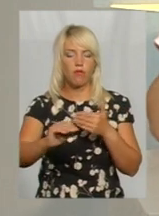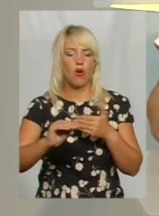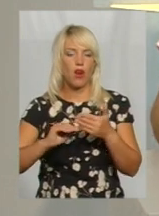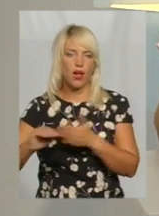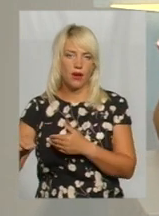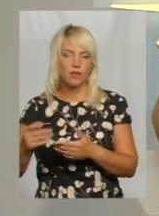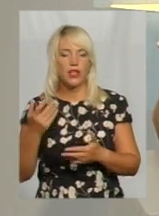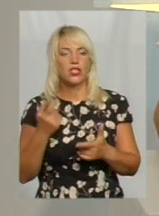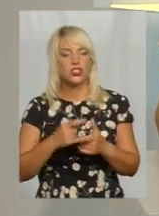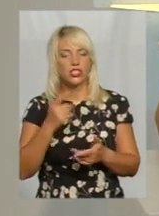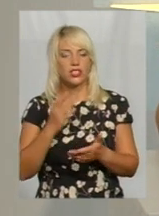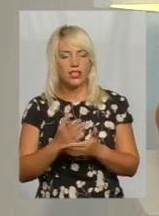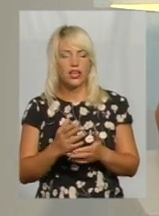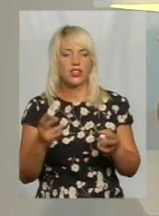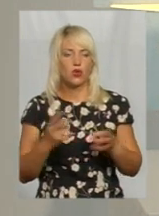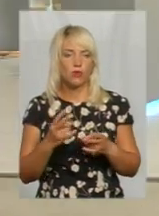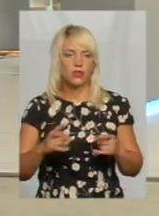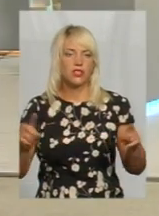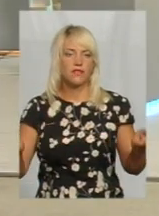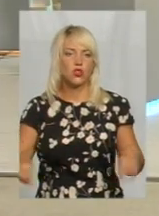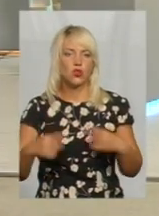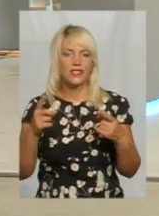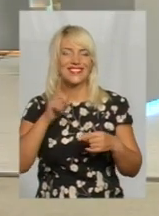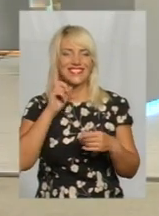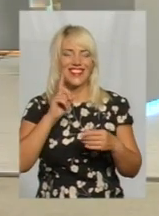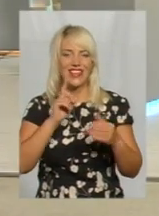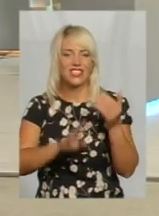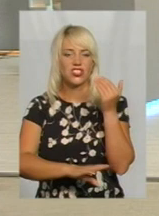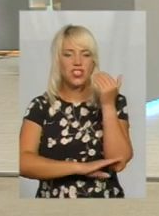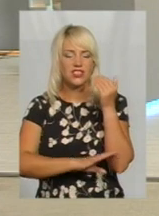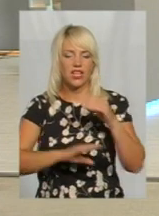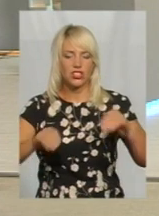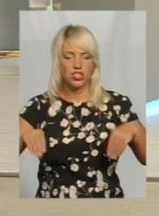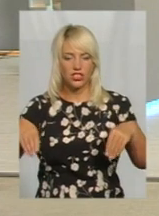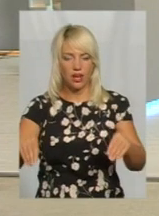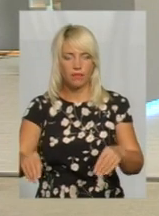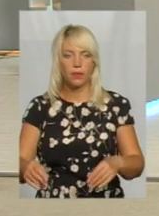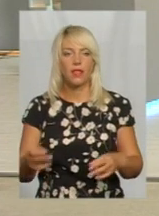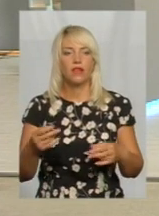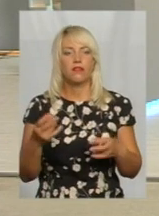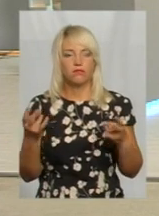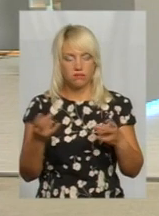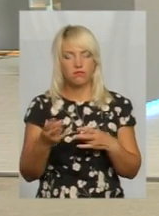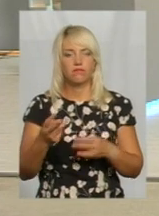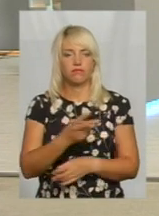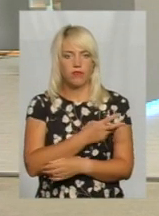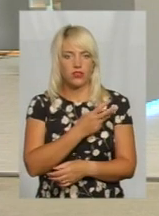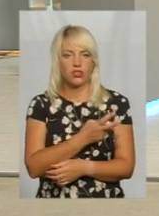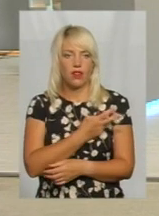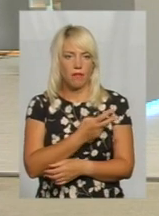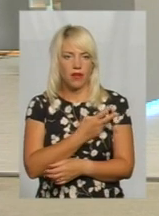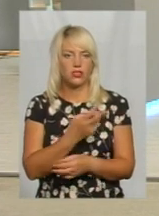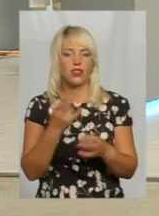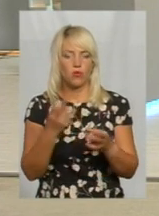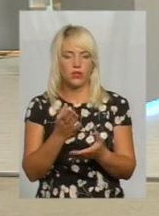необхідність відновлювати насадження зелені? Як вважаєте? Ну, необхідність бажана, звісно, і необхідність така є,